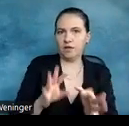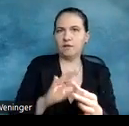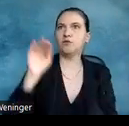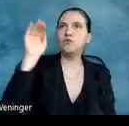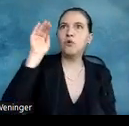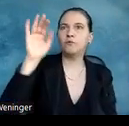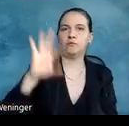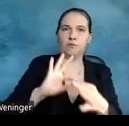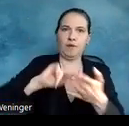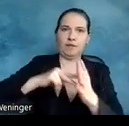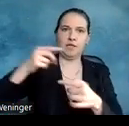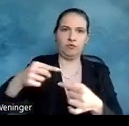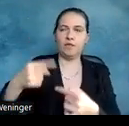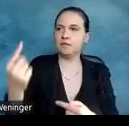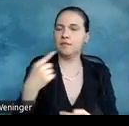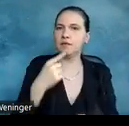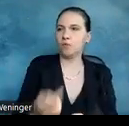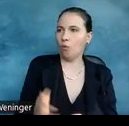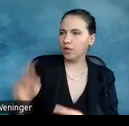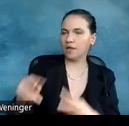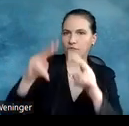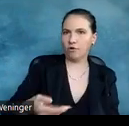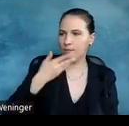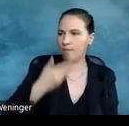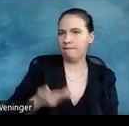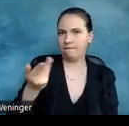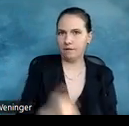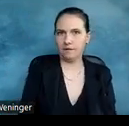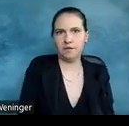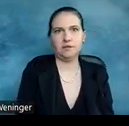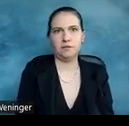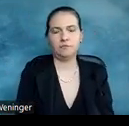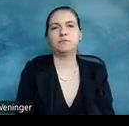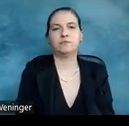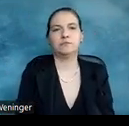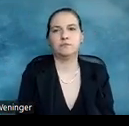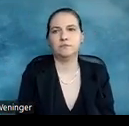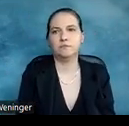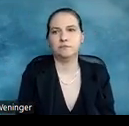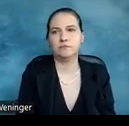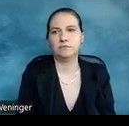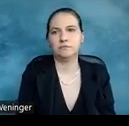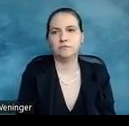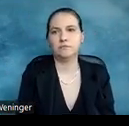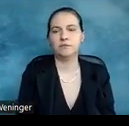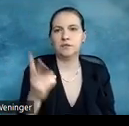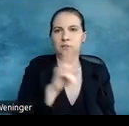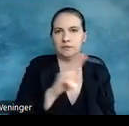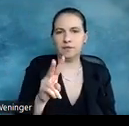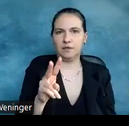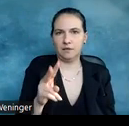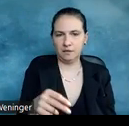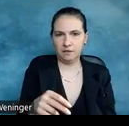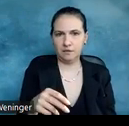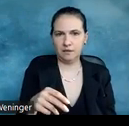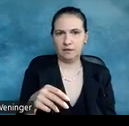Technik. Sie waren von ihrer Forschung fasziniert, erklärt Shiva Troop. 2018 finanzierte